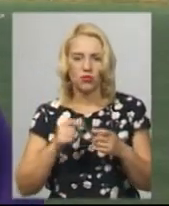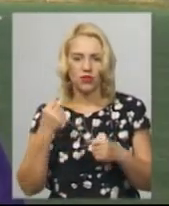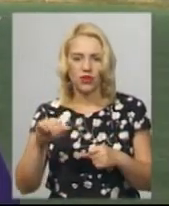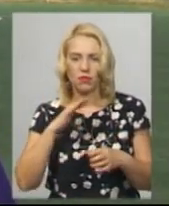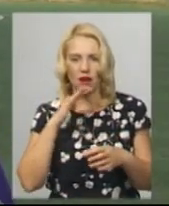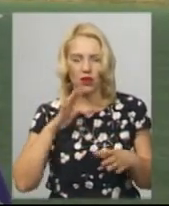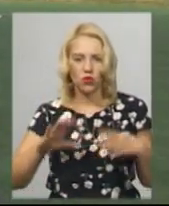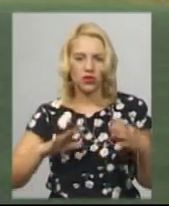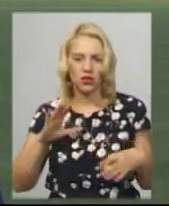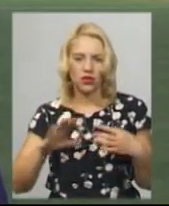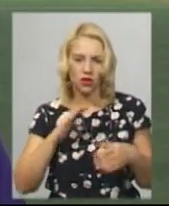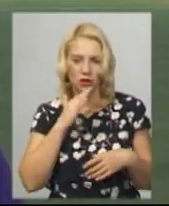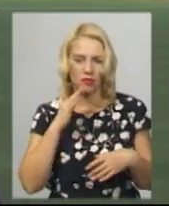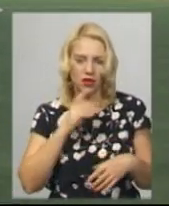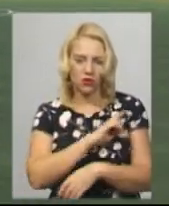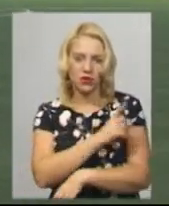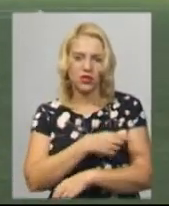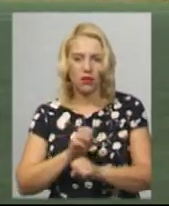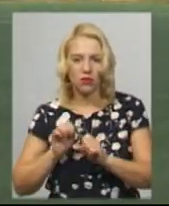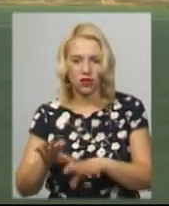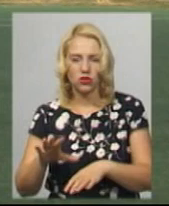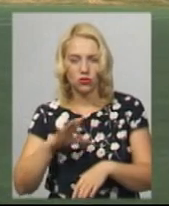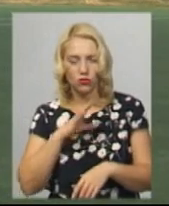тренувань. Багато сил потрачено було.